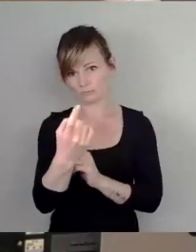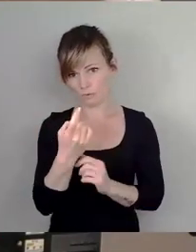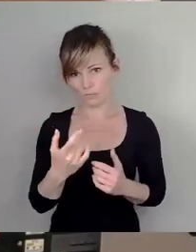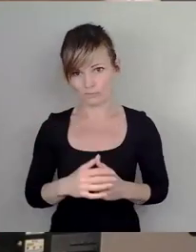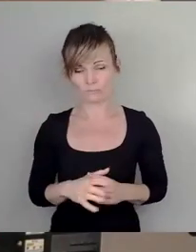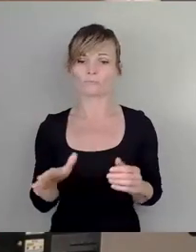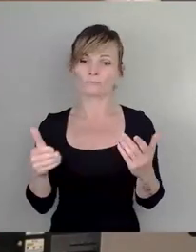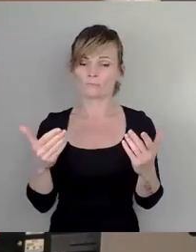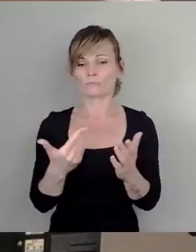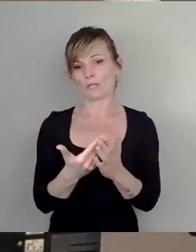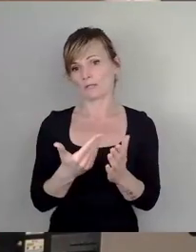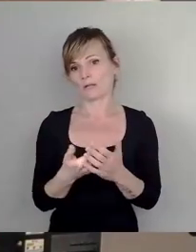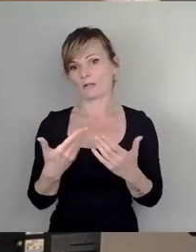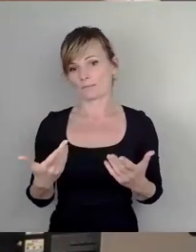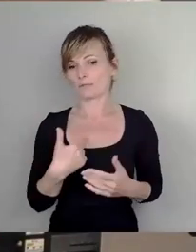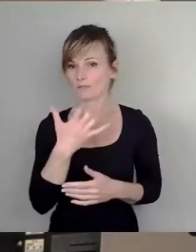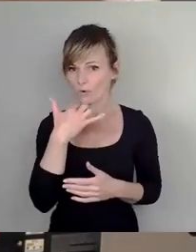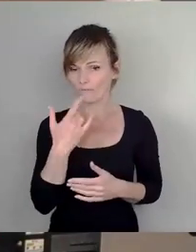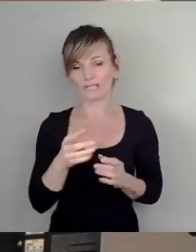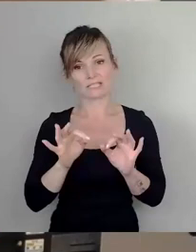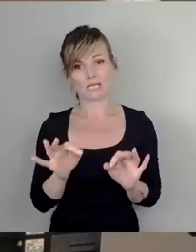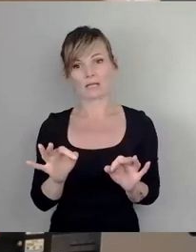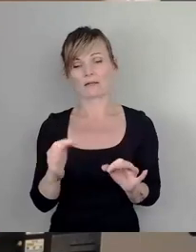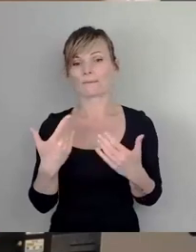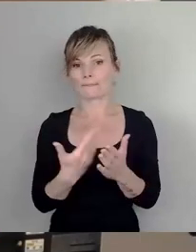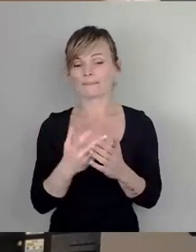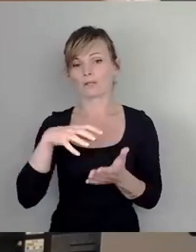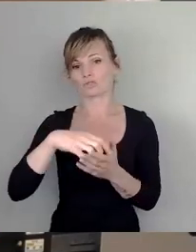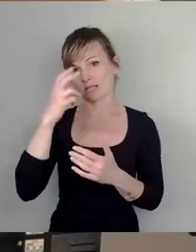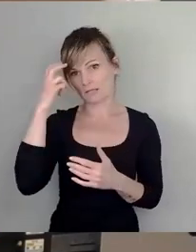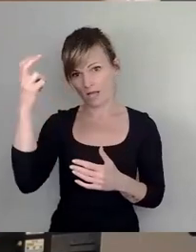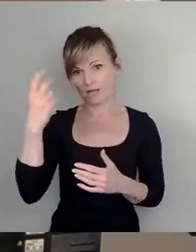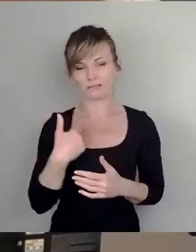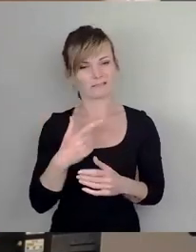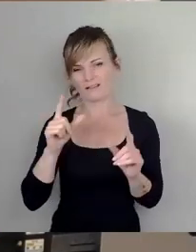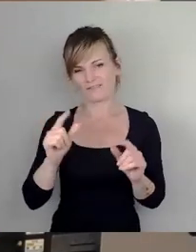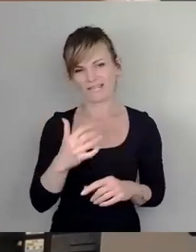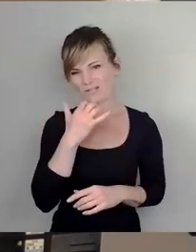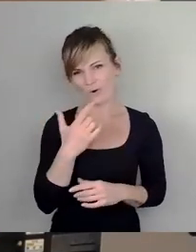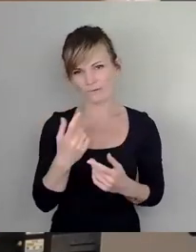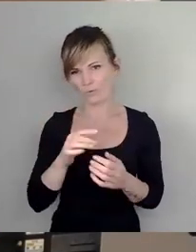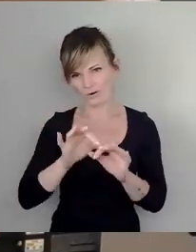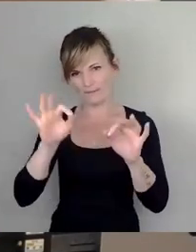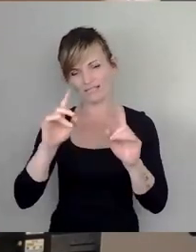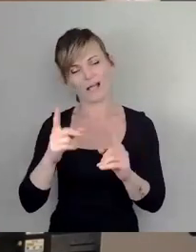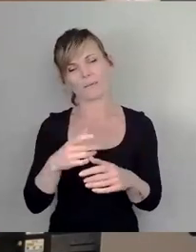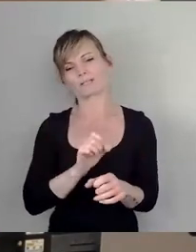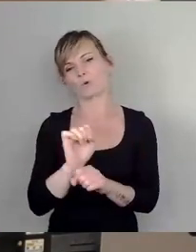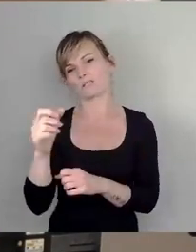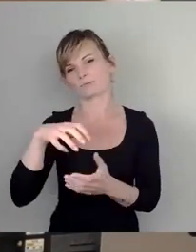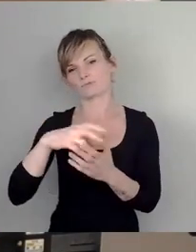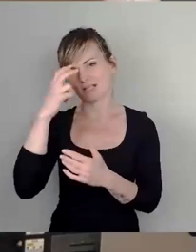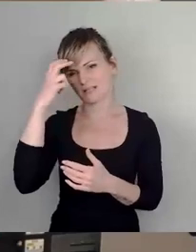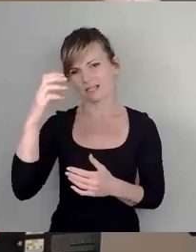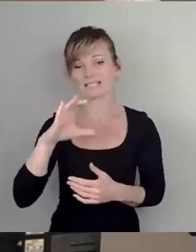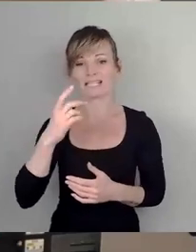hoffe ich sehr, dass dieser Stadtrat, ich habe wenig Hoffnung, dass es so ist, trotzdem sich besinnt, die CDU sich auch mal